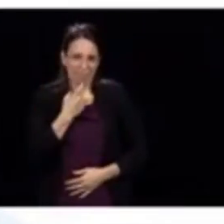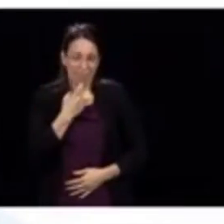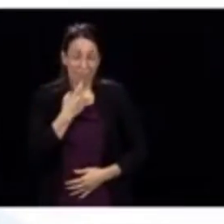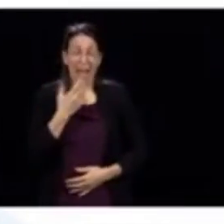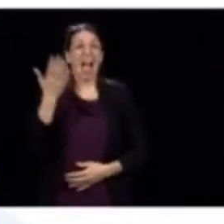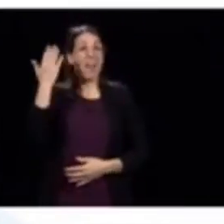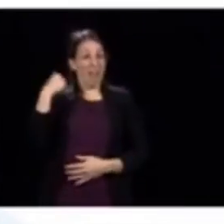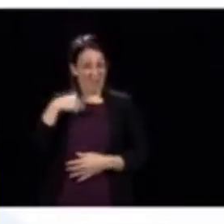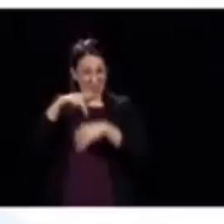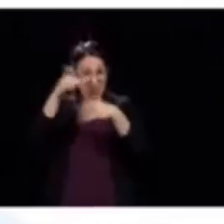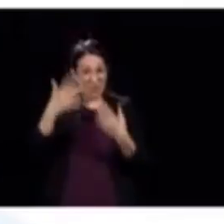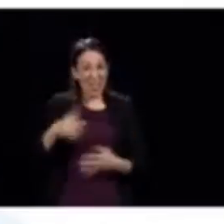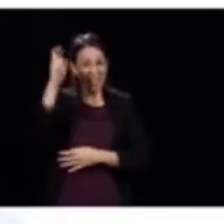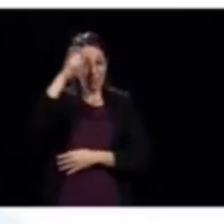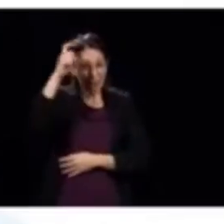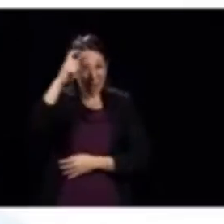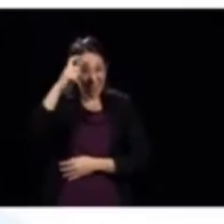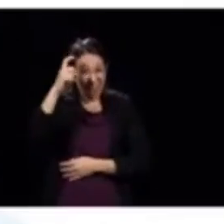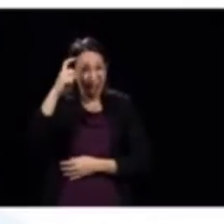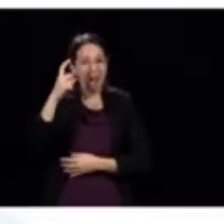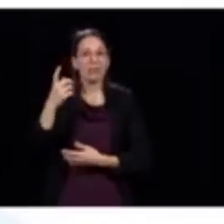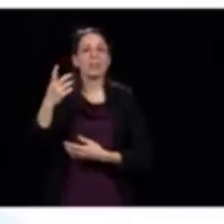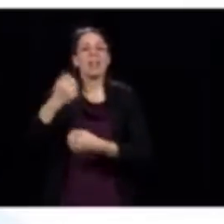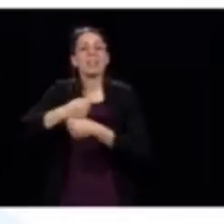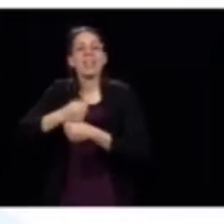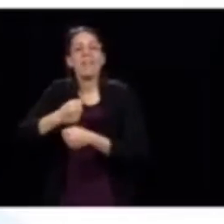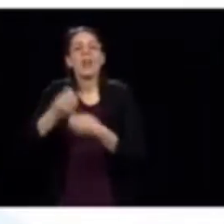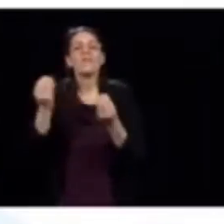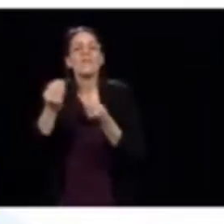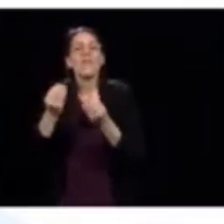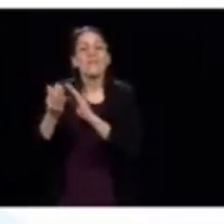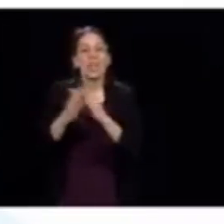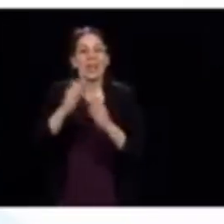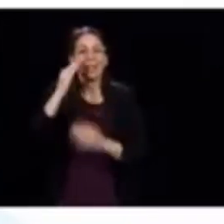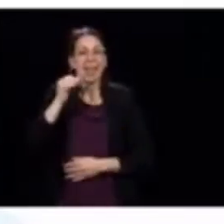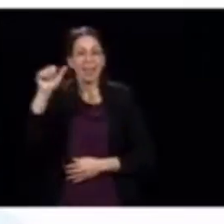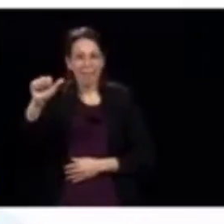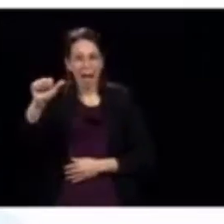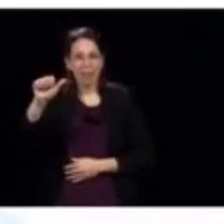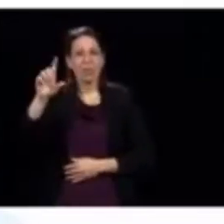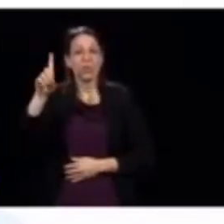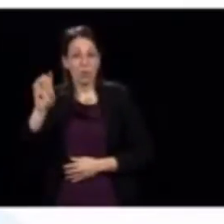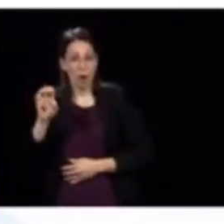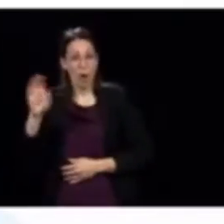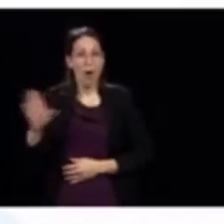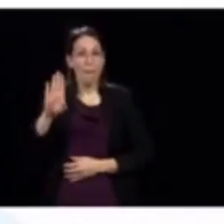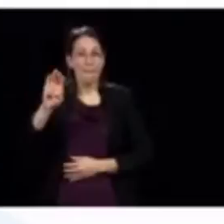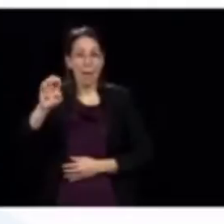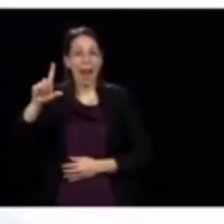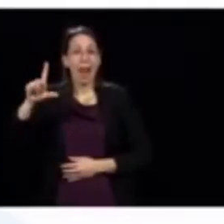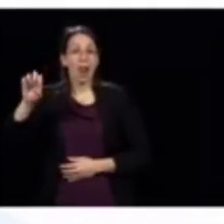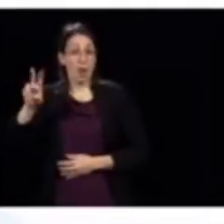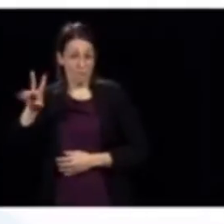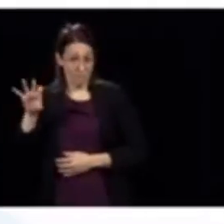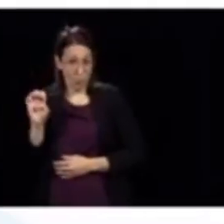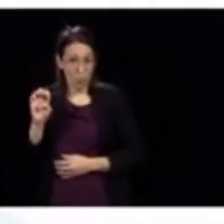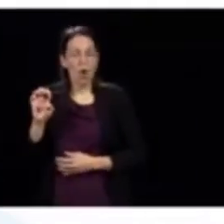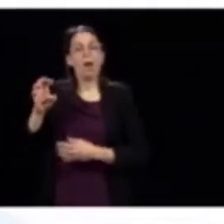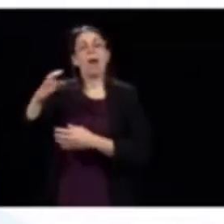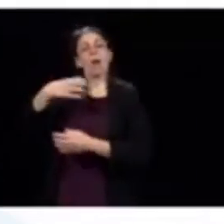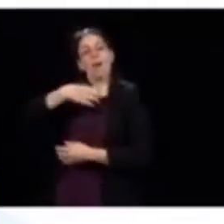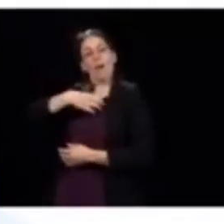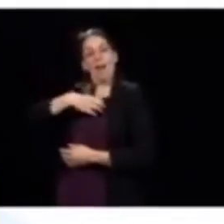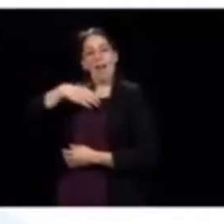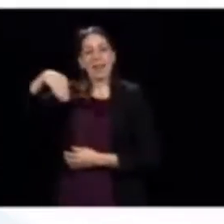J'ai fait ça quand j'étais jeune, au collège McDonald's à Saint-Anne-de-Bellevue, à aller ramasser des fraises, là. Les premiers jours, c'est dur pour le dos,